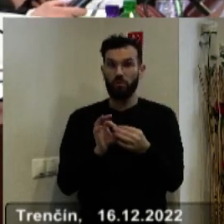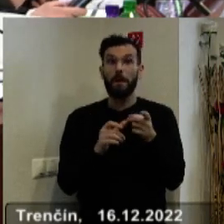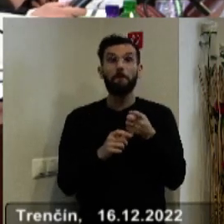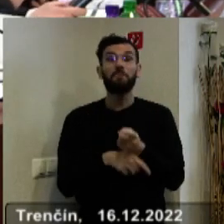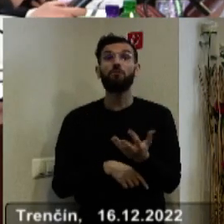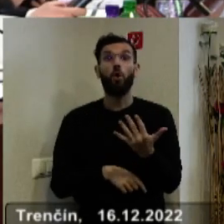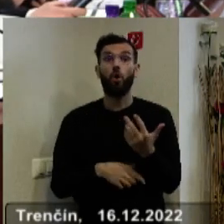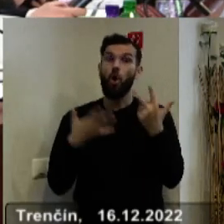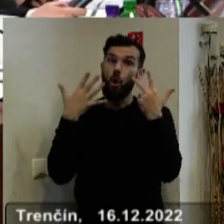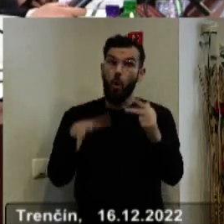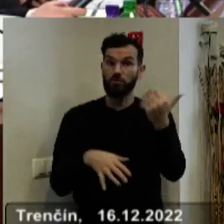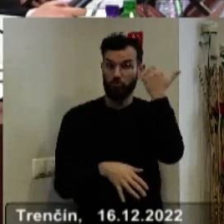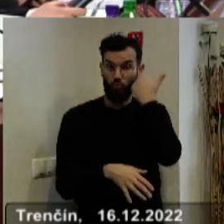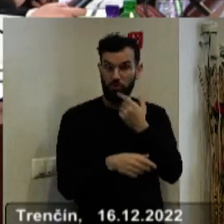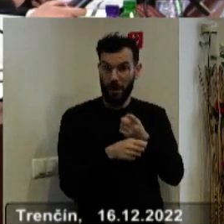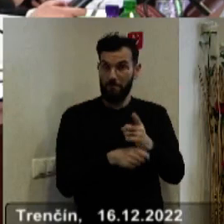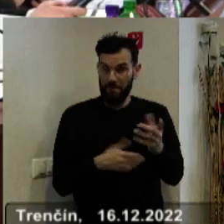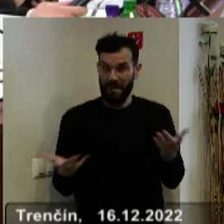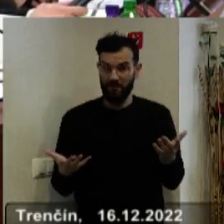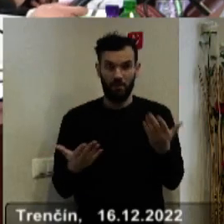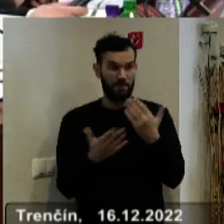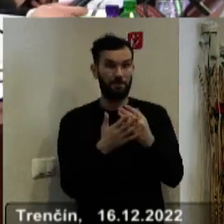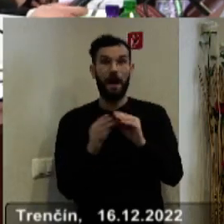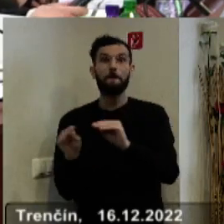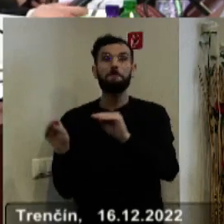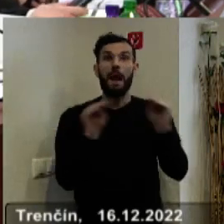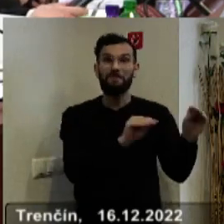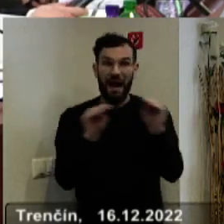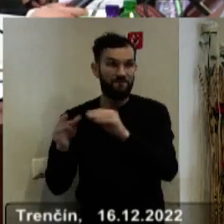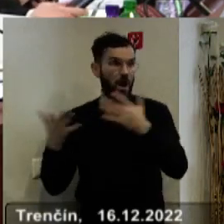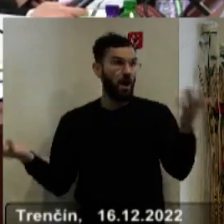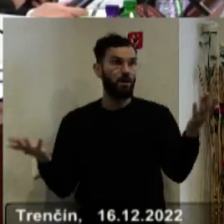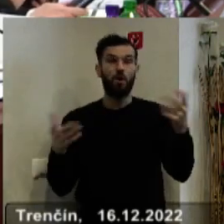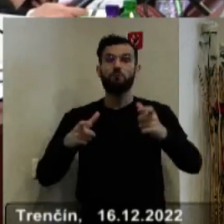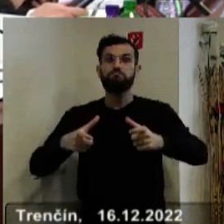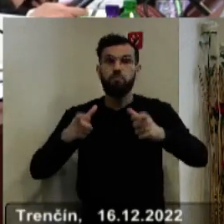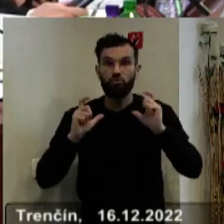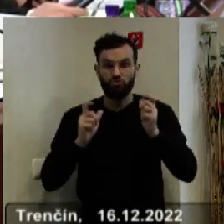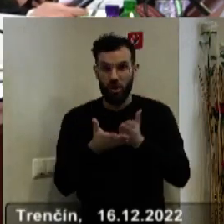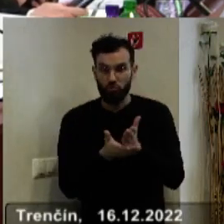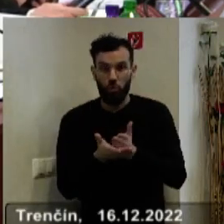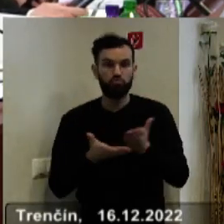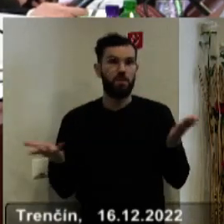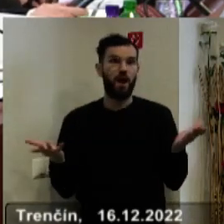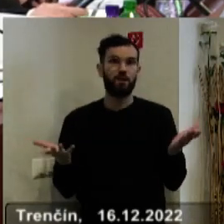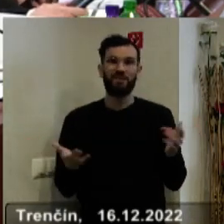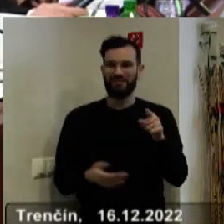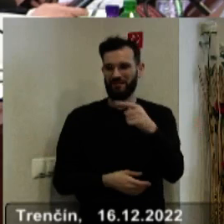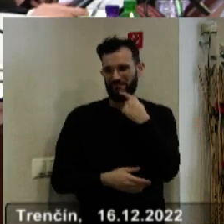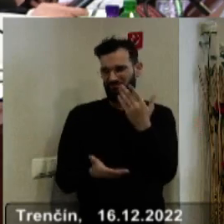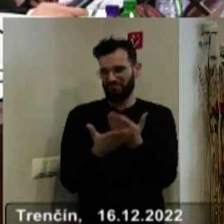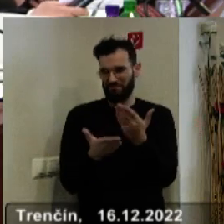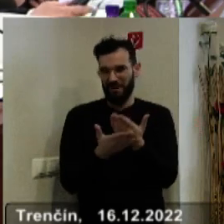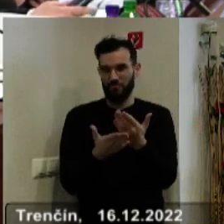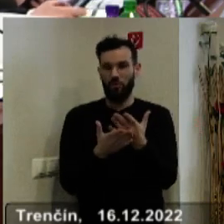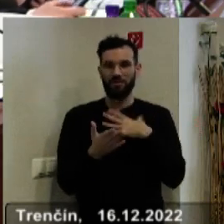ľudí. Potom je to prepravená služba, požičiavaný pomôcok a vlašťováca služba a tak, hovorila pani Neko Rancová, tak sme pristúpili aj